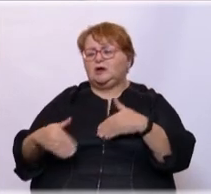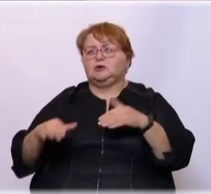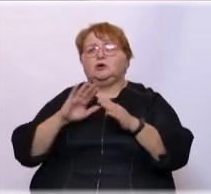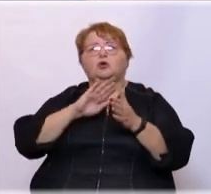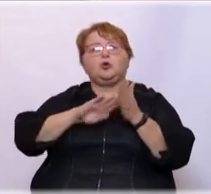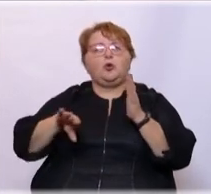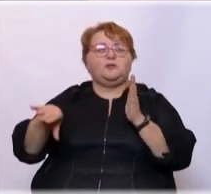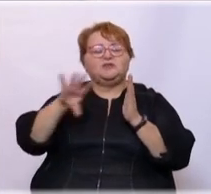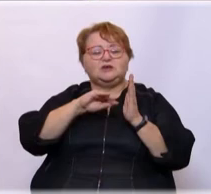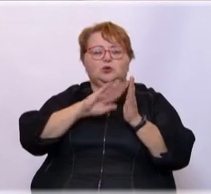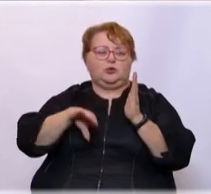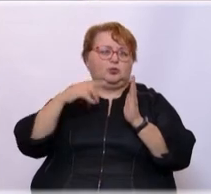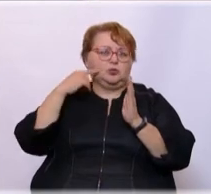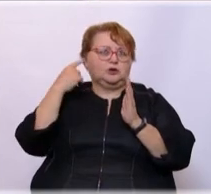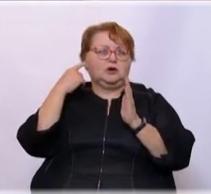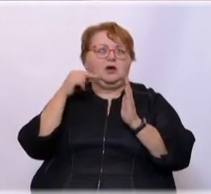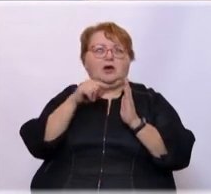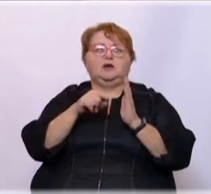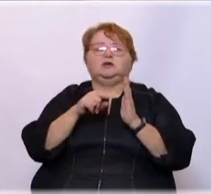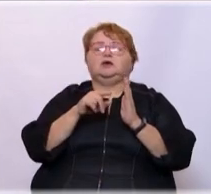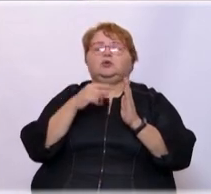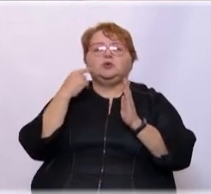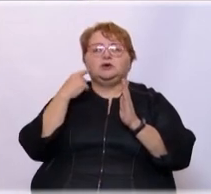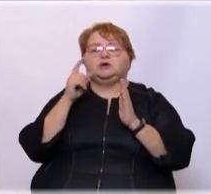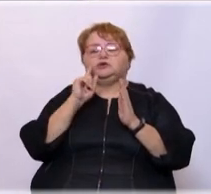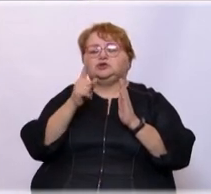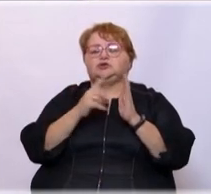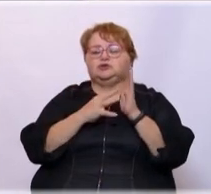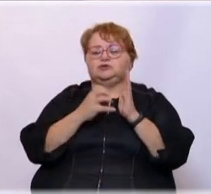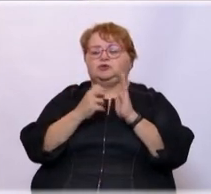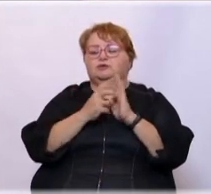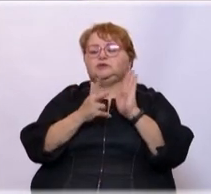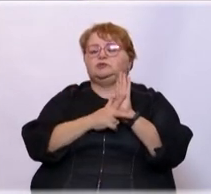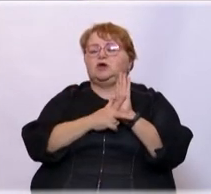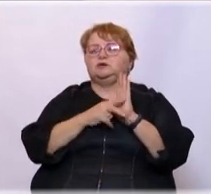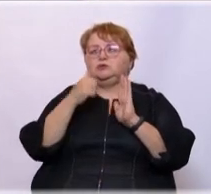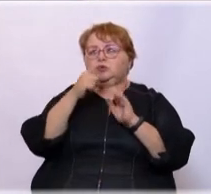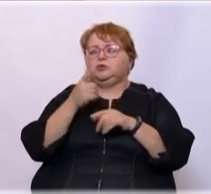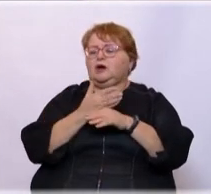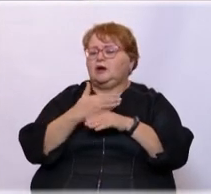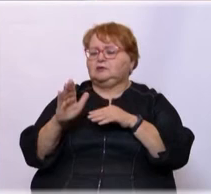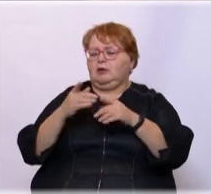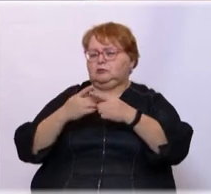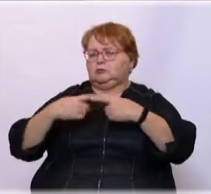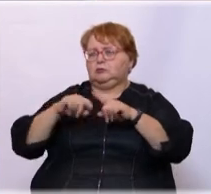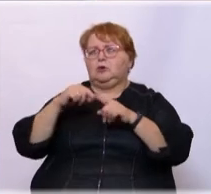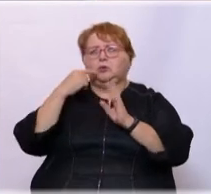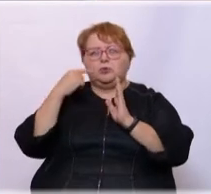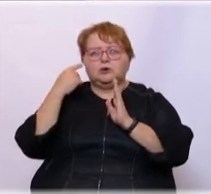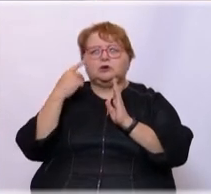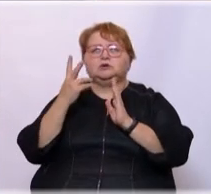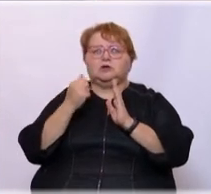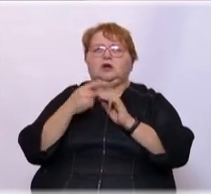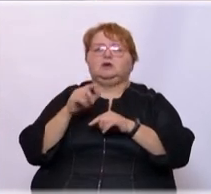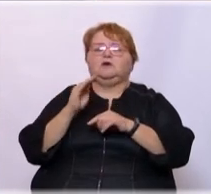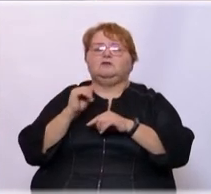глухих. Глухие, они с 1918 года существуют. Отдельная у них федерация? Отдельная федерация глухих, да. Ну,